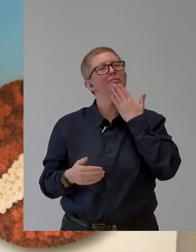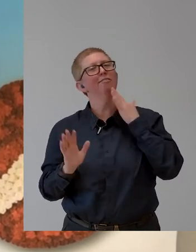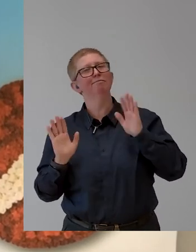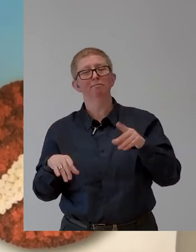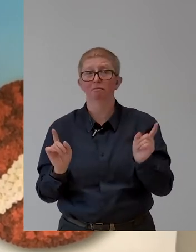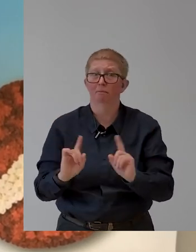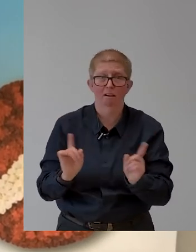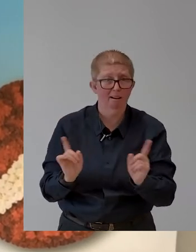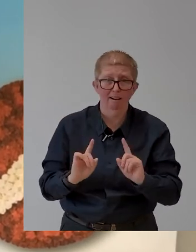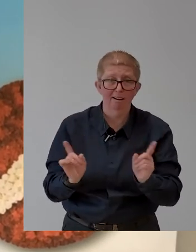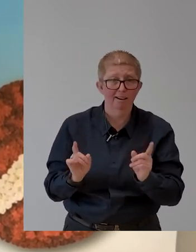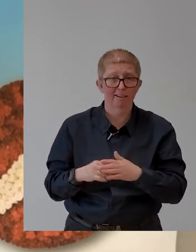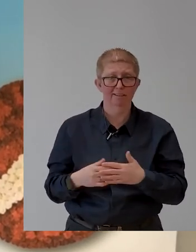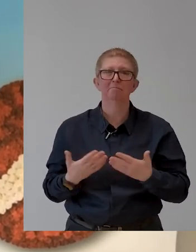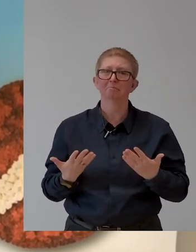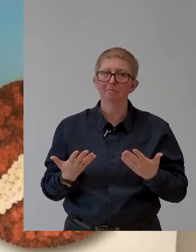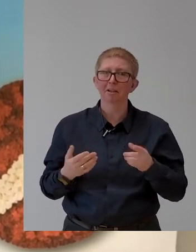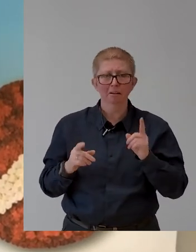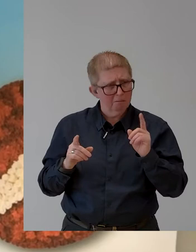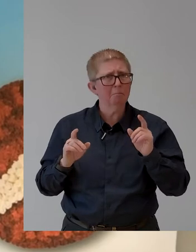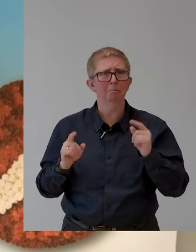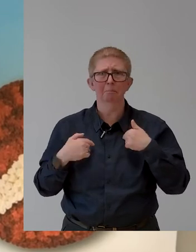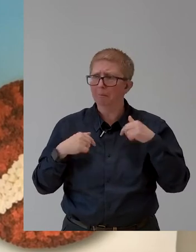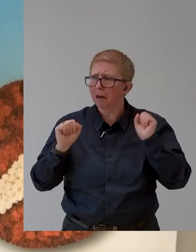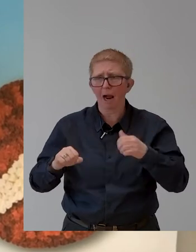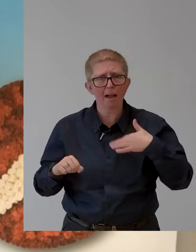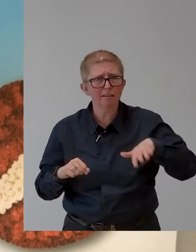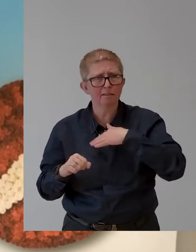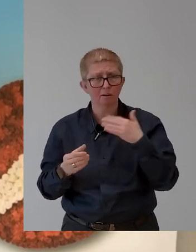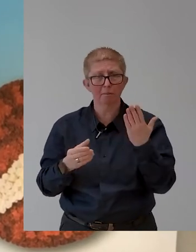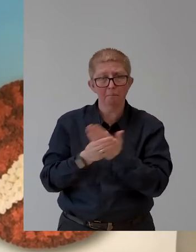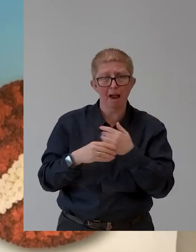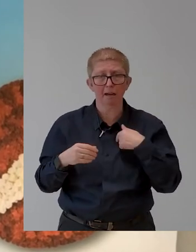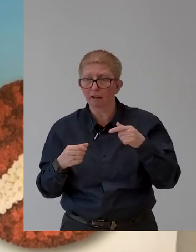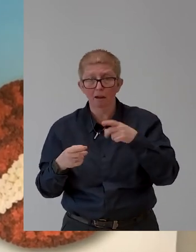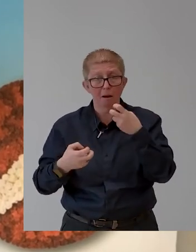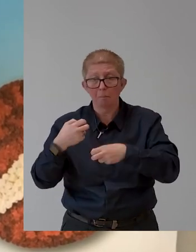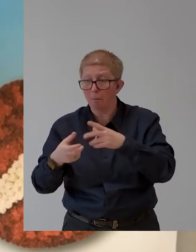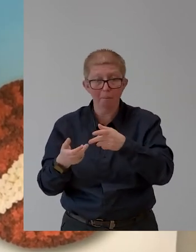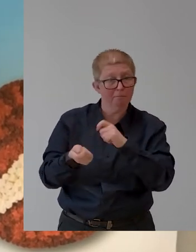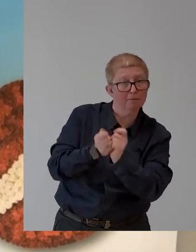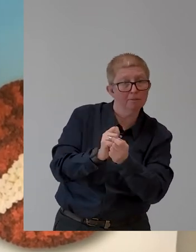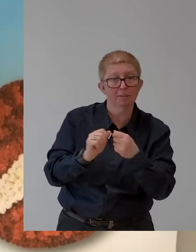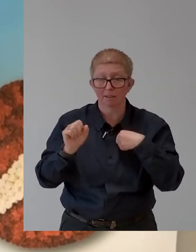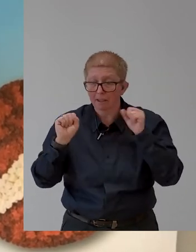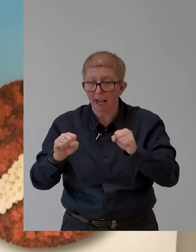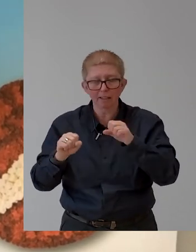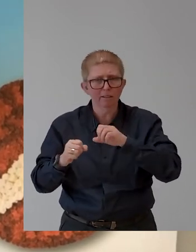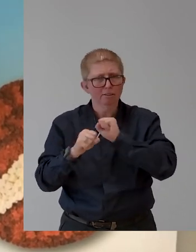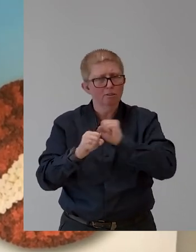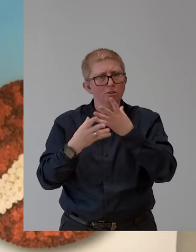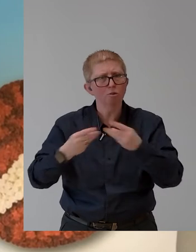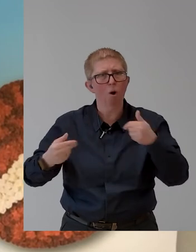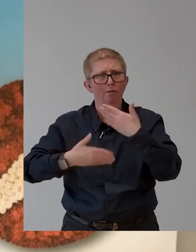respond more quickly to such drastic changes in everyday life resulting from this